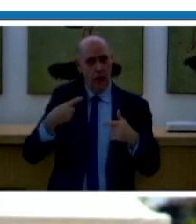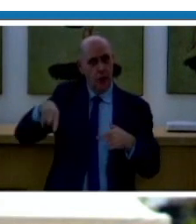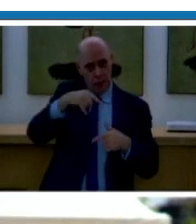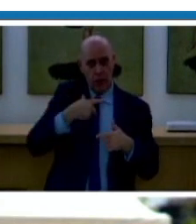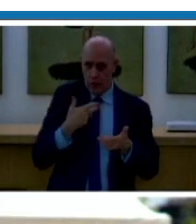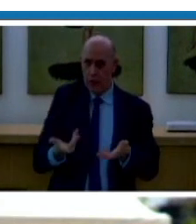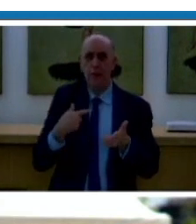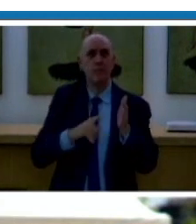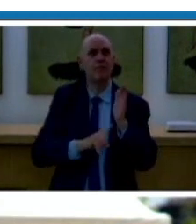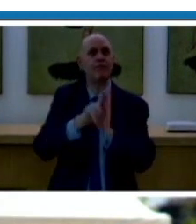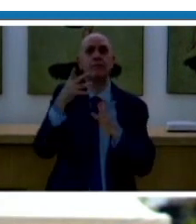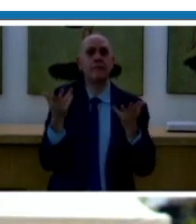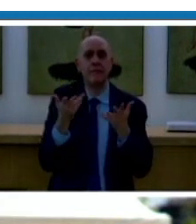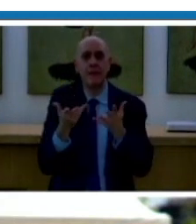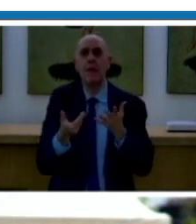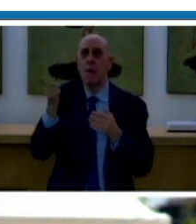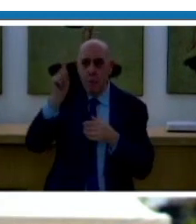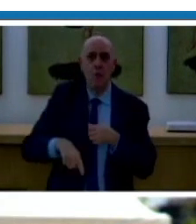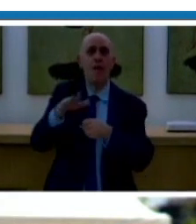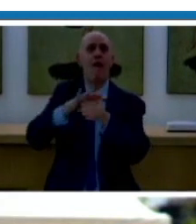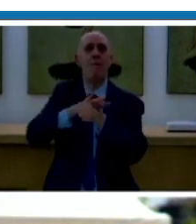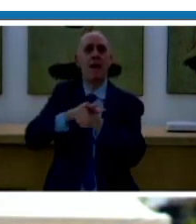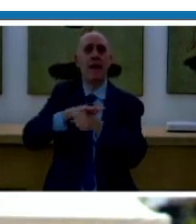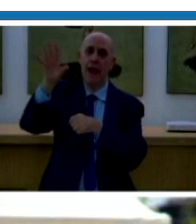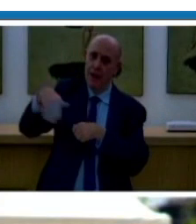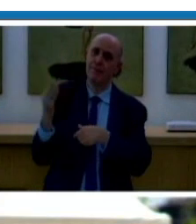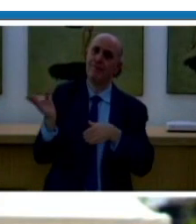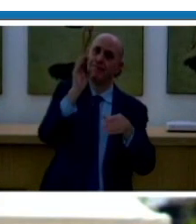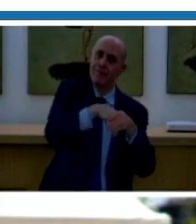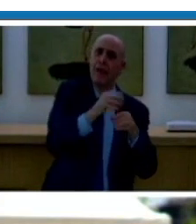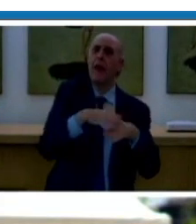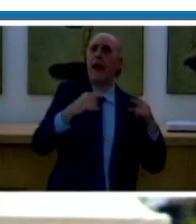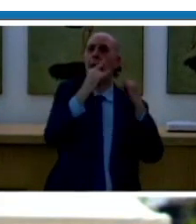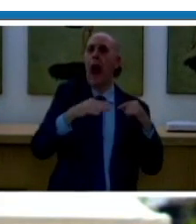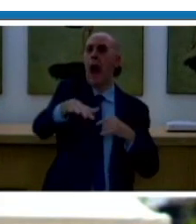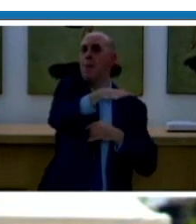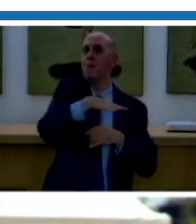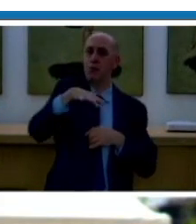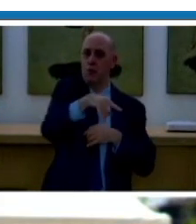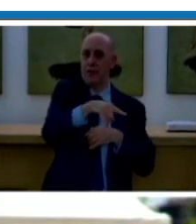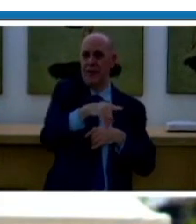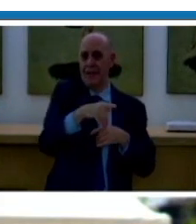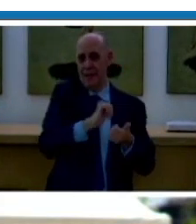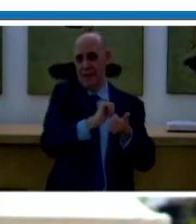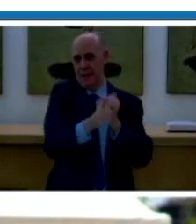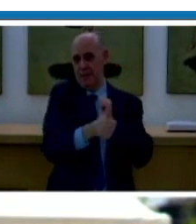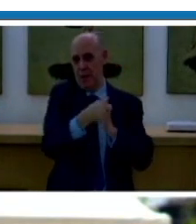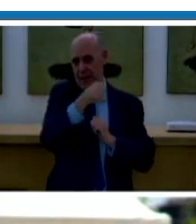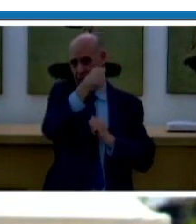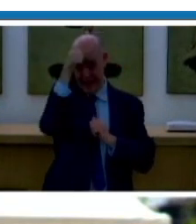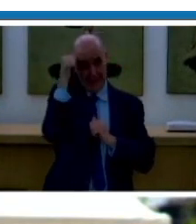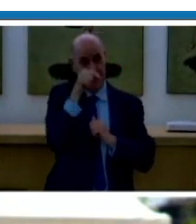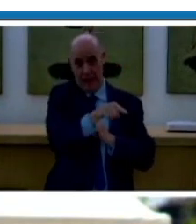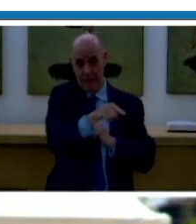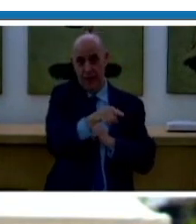successo è stata quella di coinvolgere anche le famiglie nell'ambito del campus, che è quello che poi facciamo anche con INAIL. Cioè gli assistiti